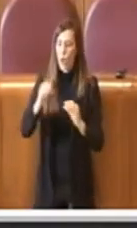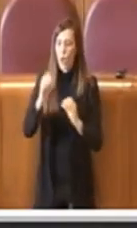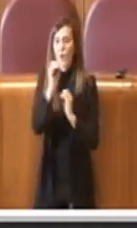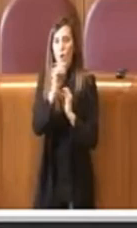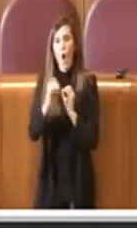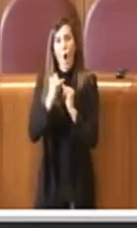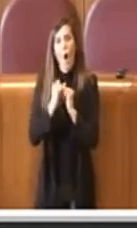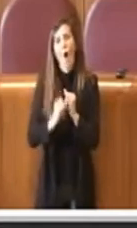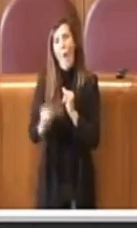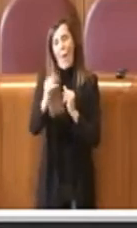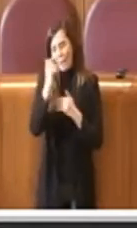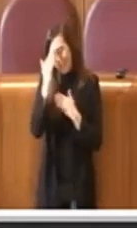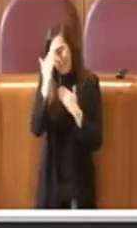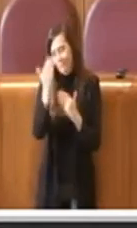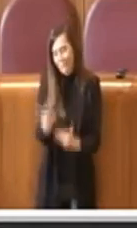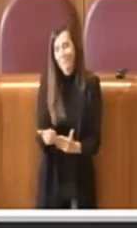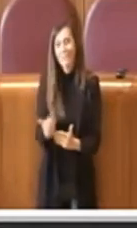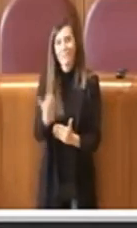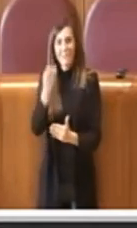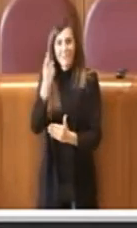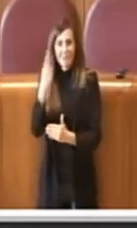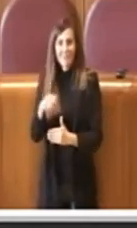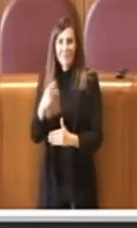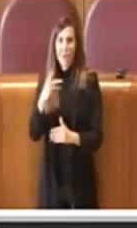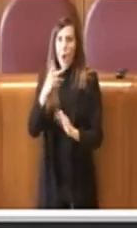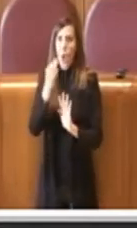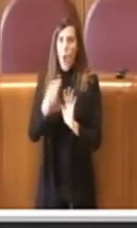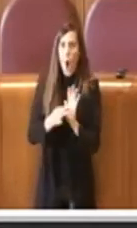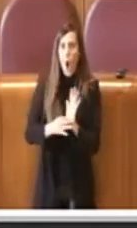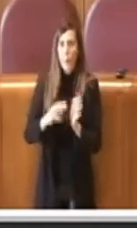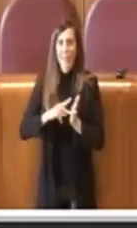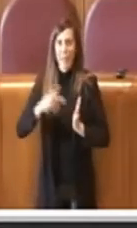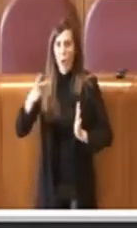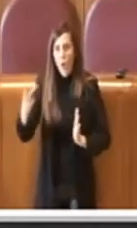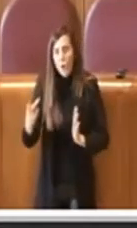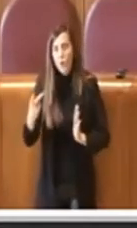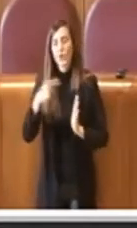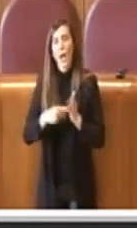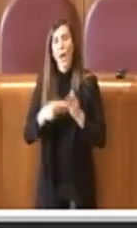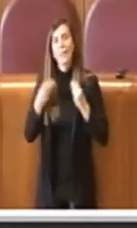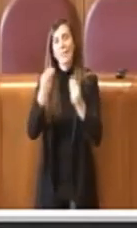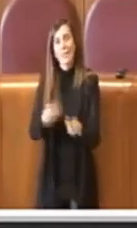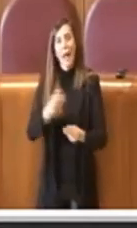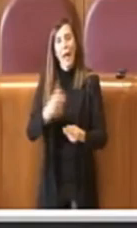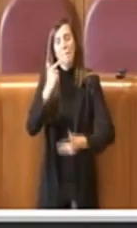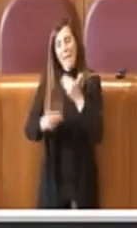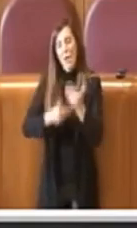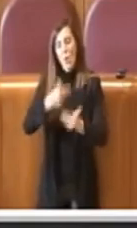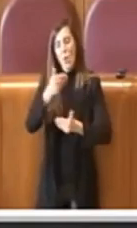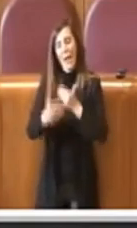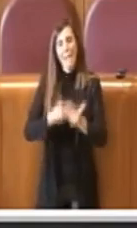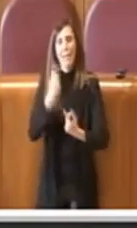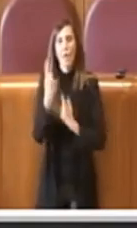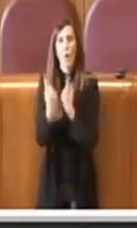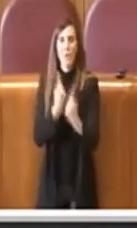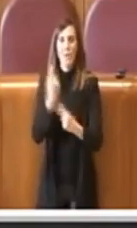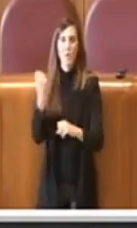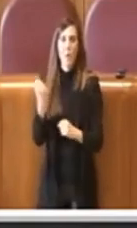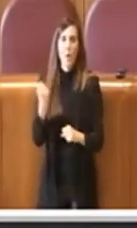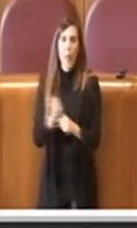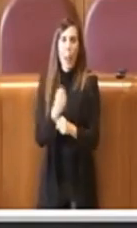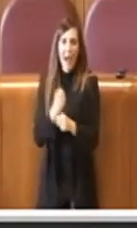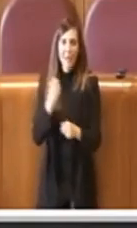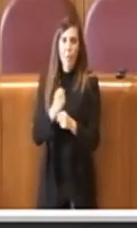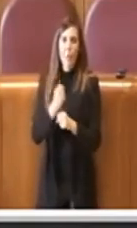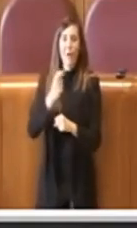dedicati, introducendo anche norme e tecnologie che potessero comunque migliorare le condizioni di lavoro di taxi